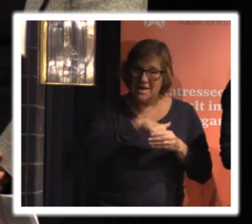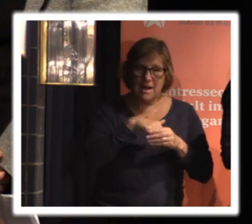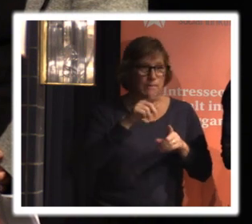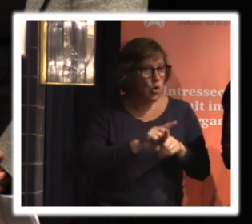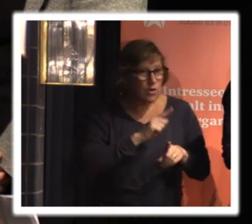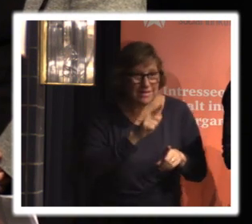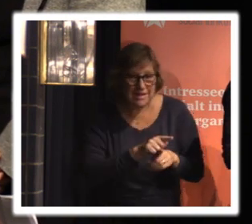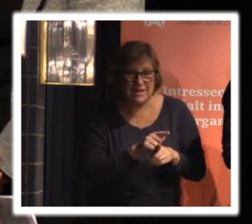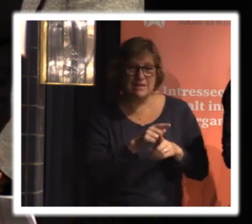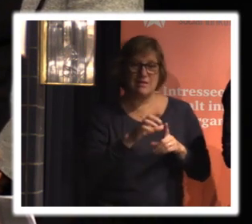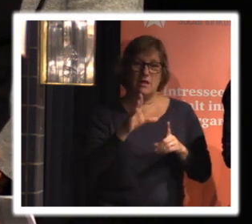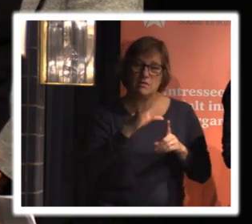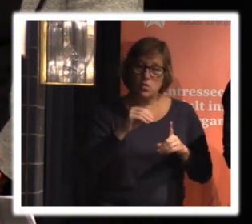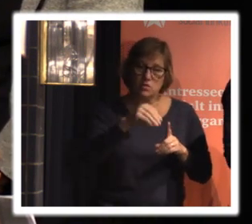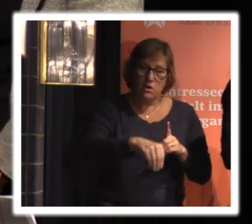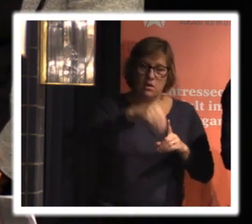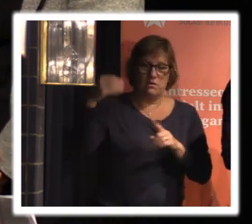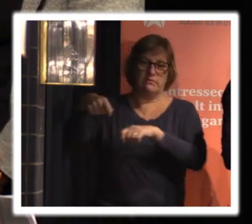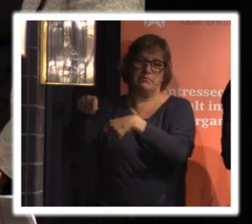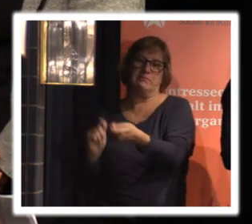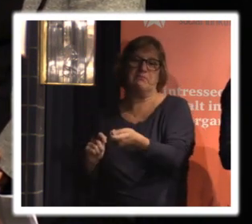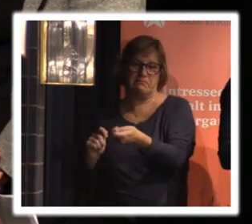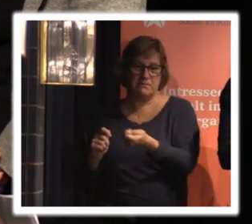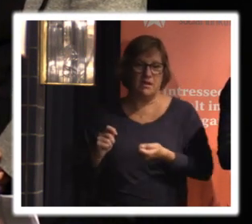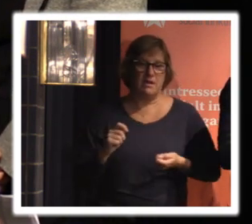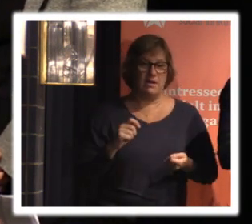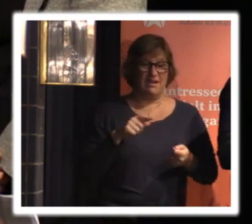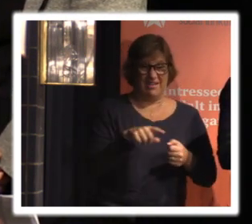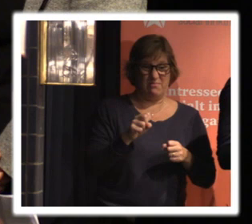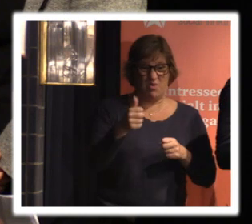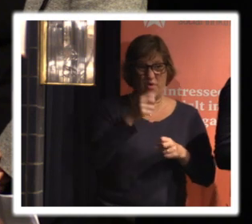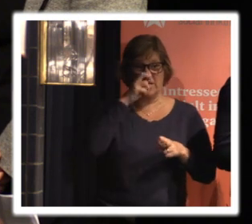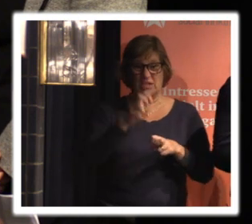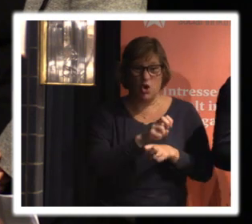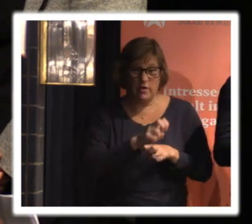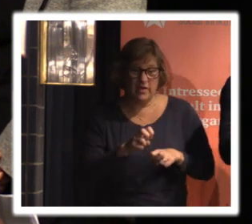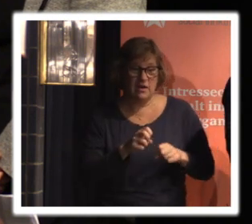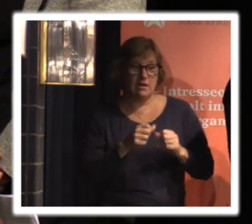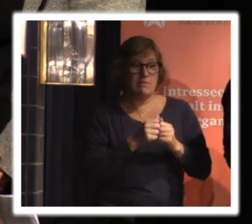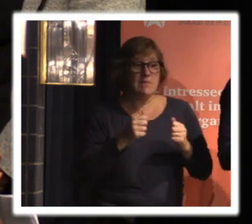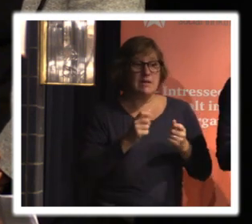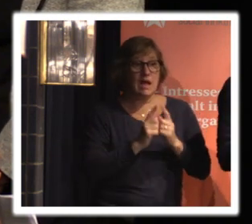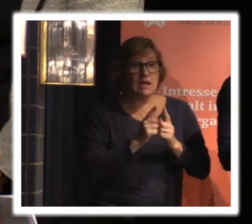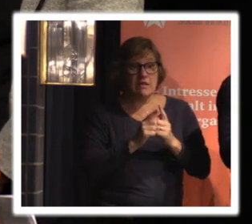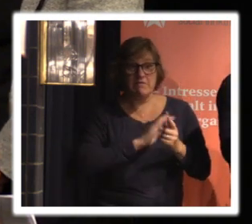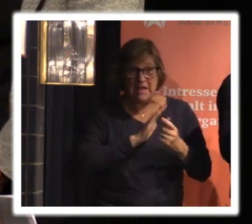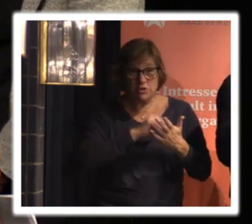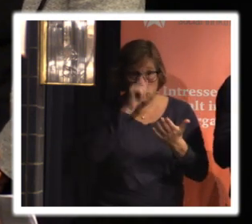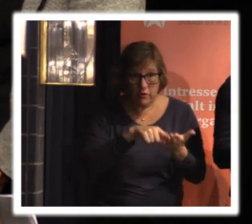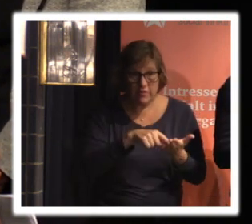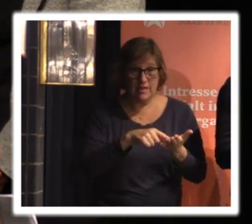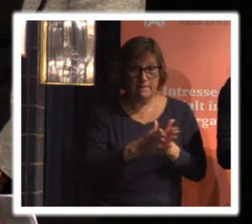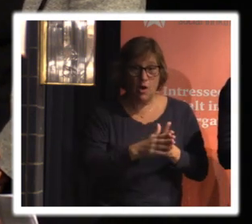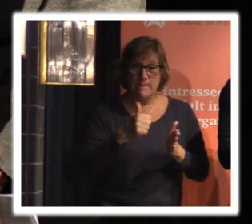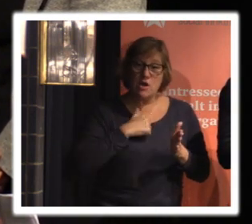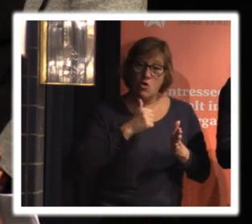och det är ju liksom så det måste man ju se över men däremot kan ju vara så att man har ett syfte eller att man har en